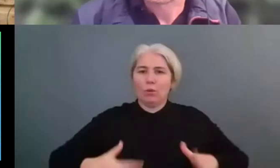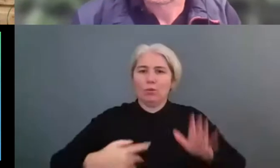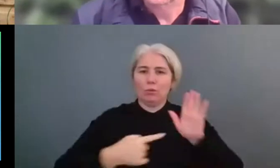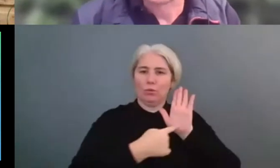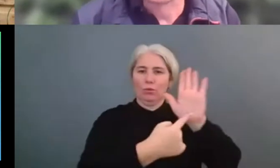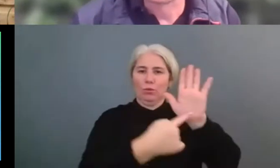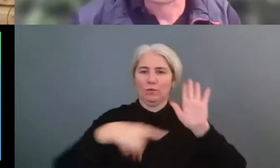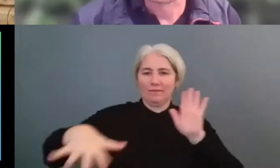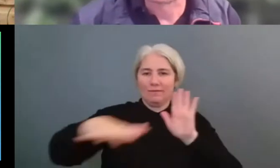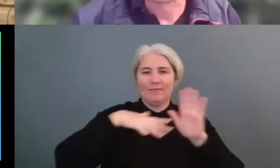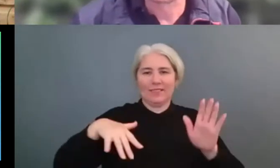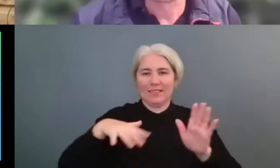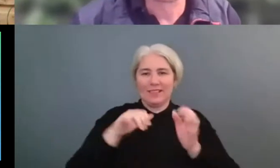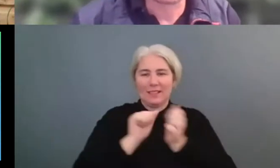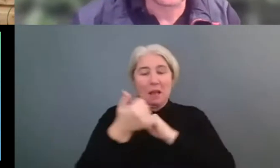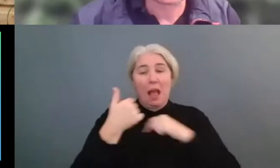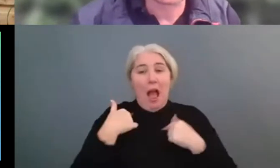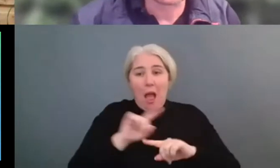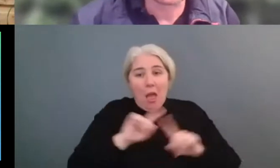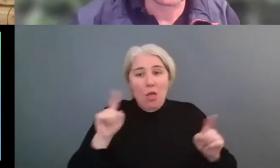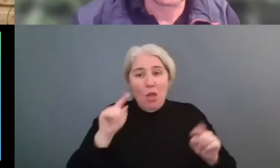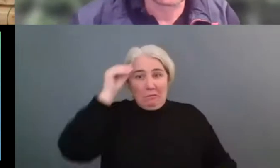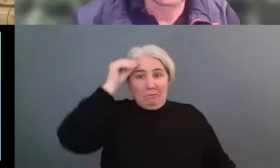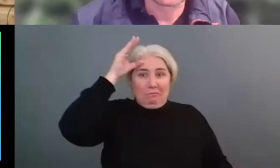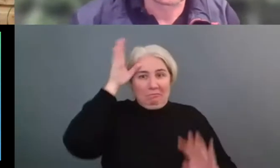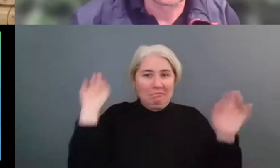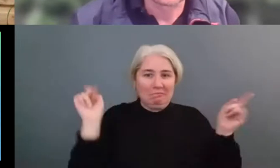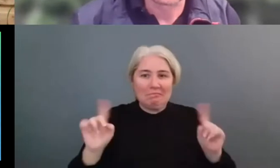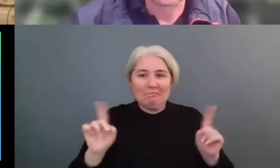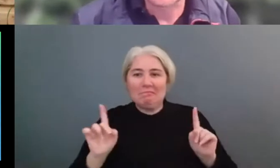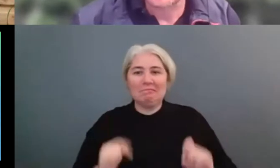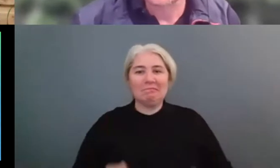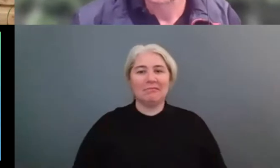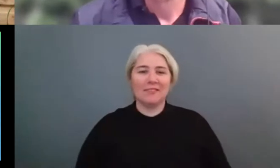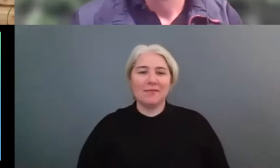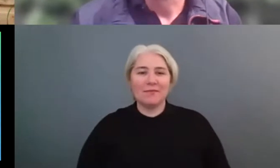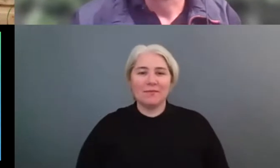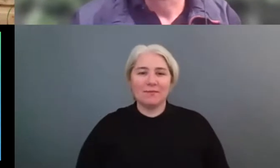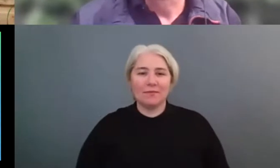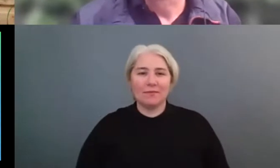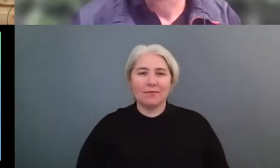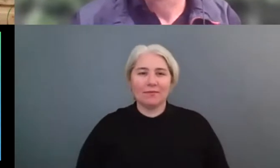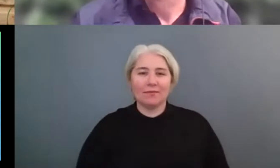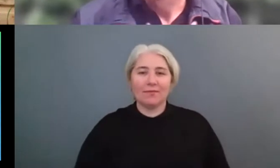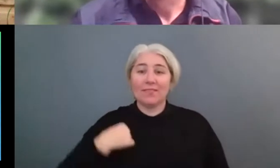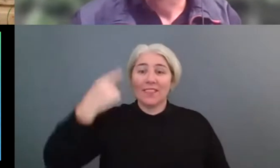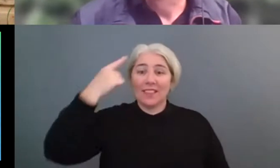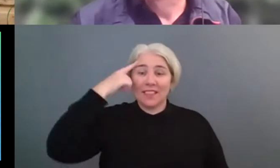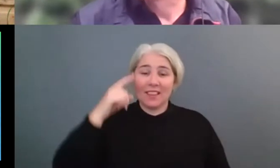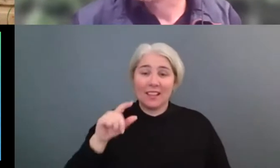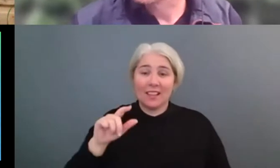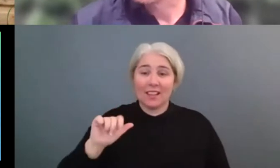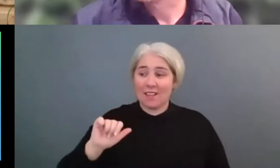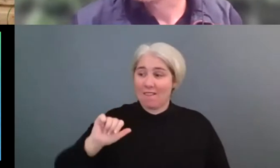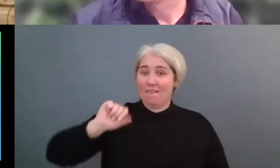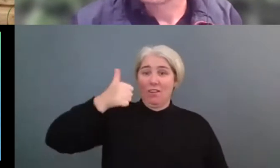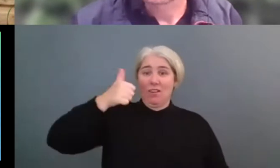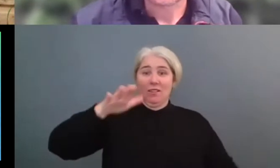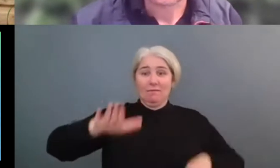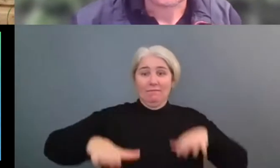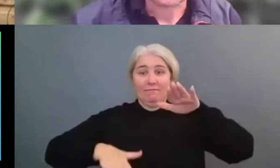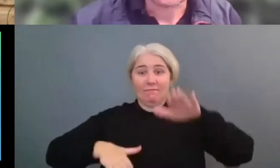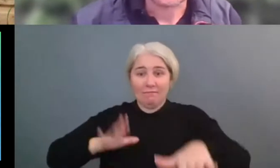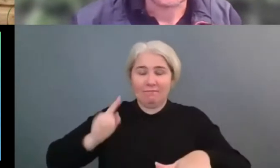'est ayons dès le départ dans le développement bon même si c'est un peu tard c'est déjà bien développé ce regard là